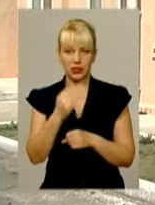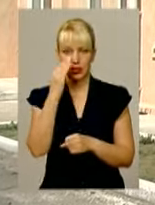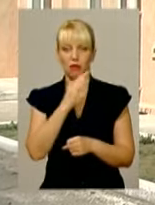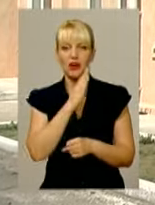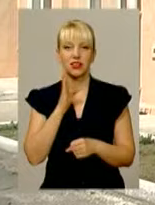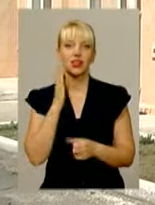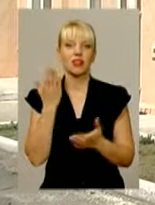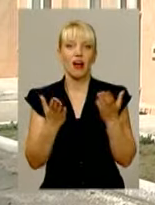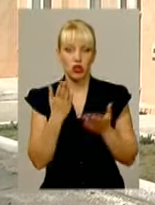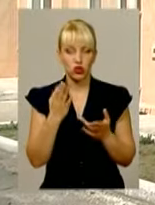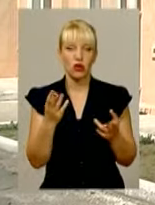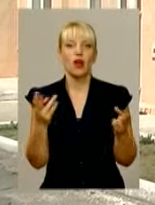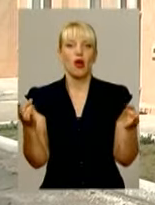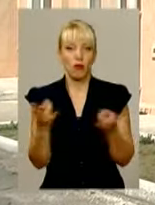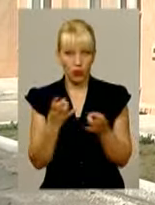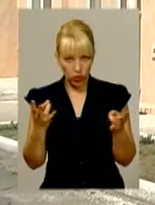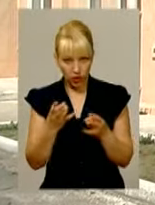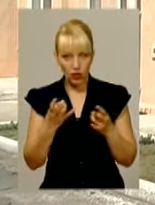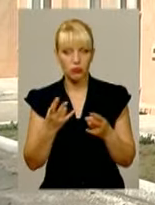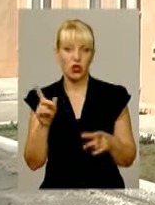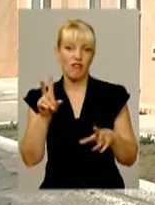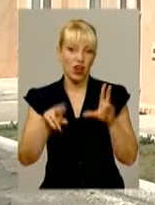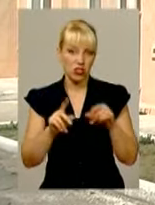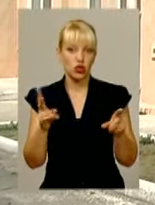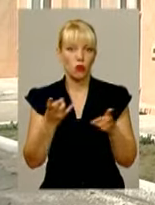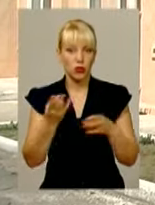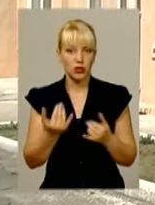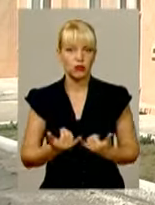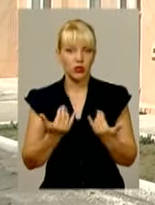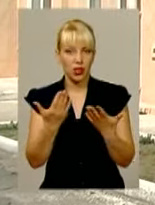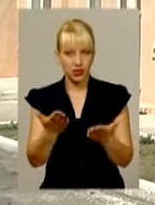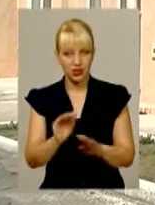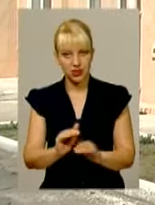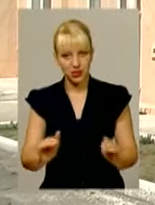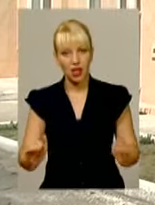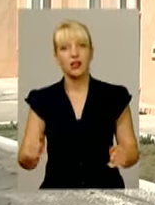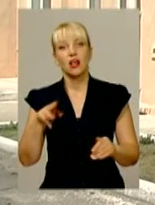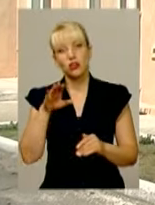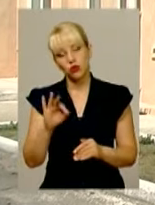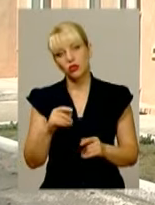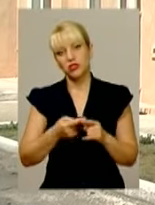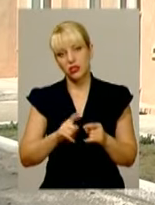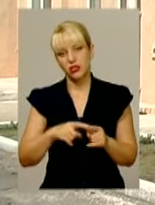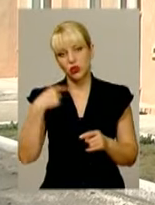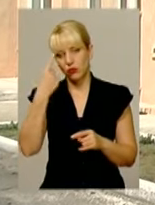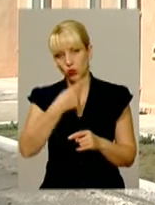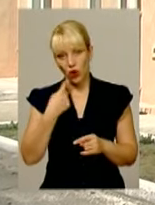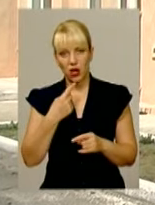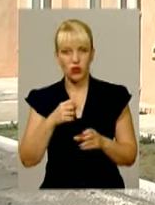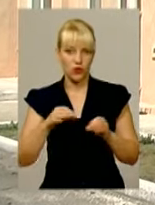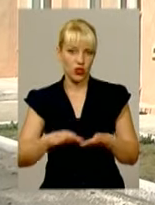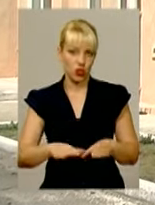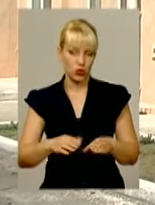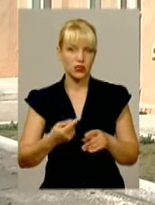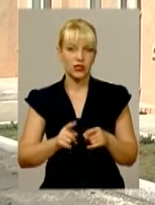вони вважають, що ця література потрібна для їхніх дітей, вони можуть індивідуально це питання вирішувати. А вчитель не